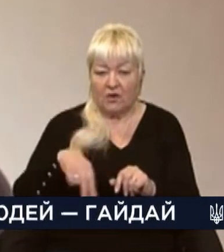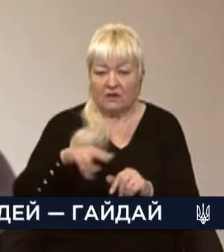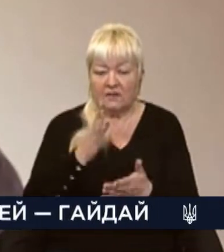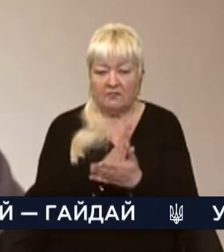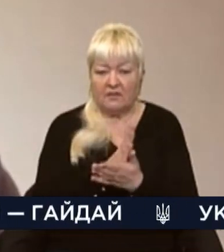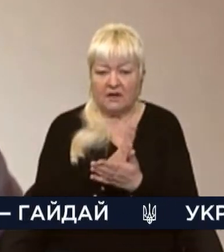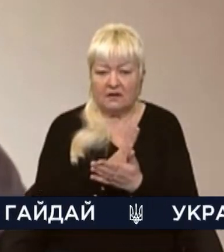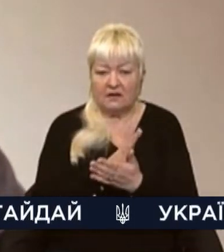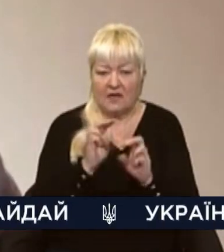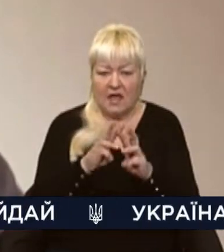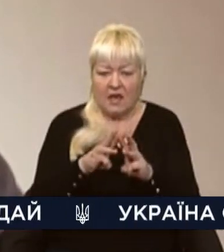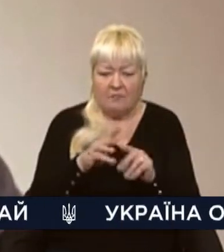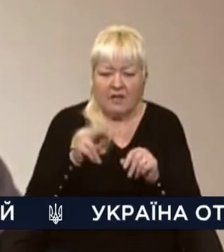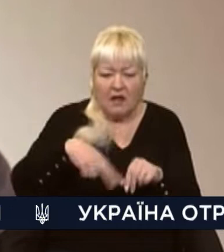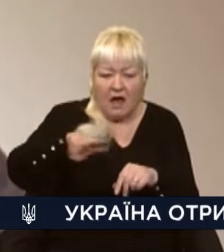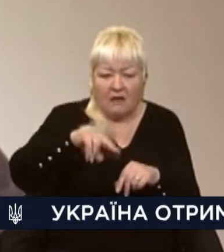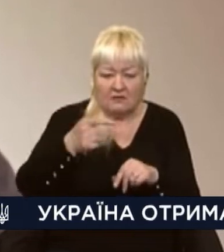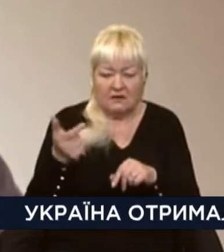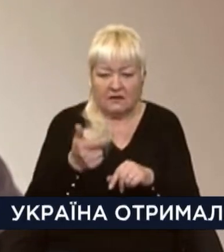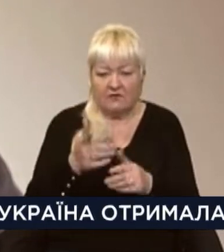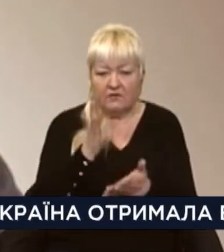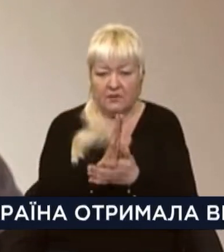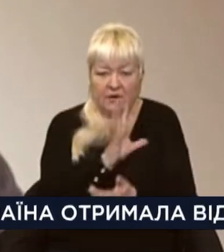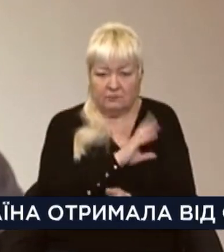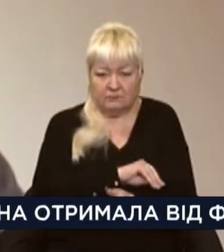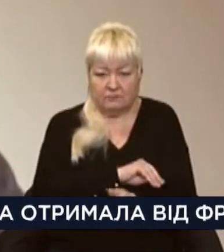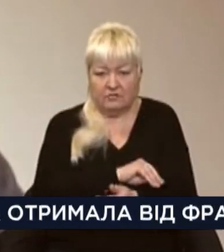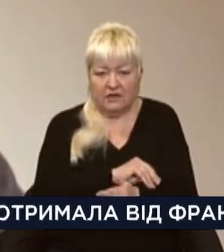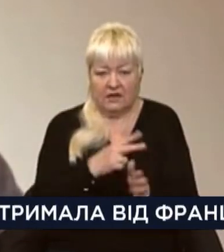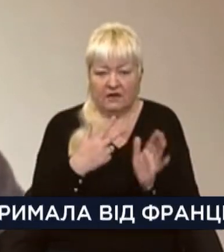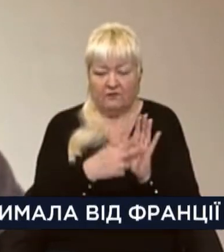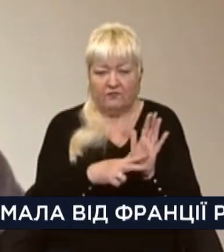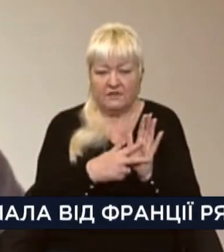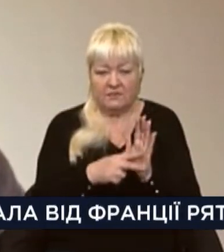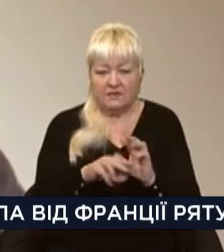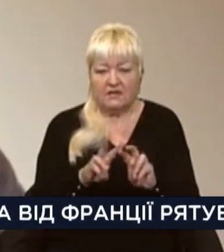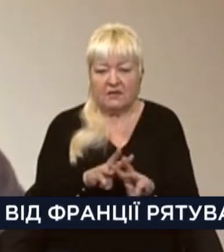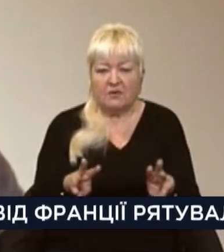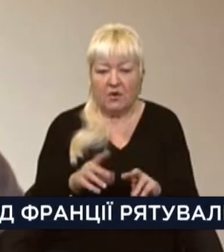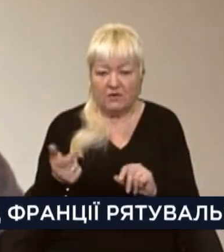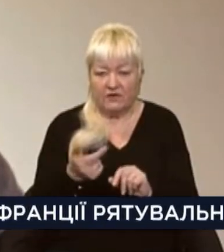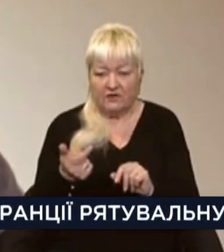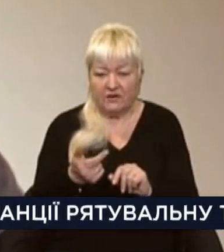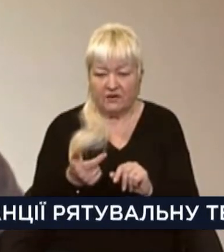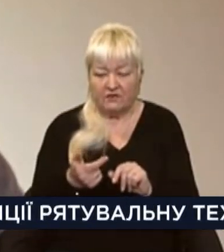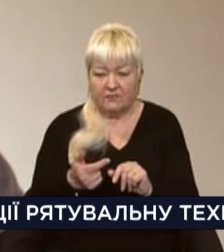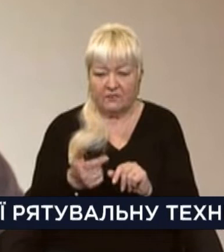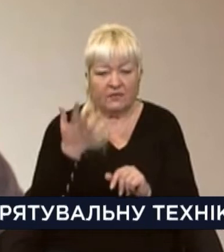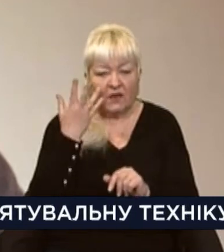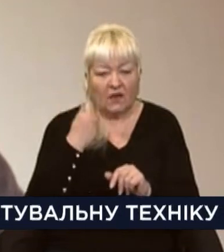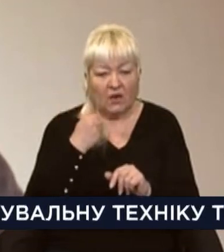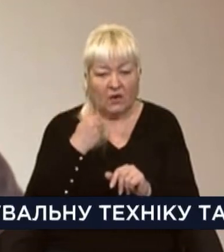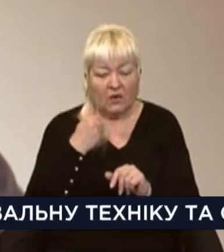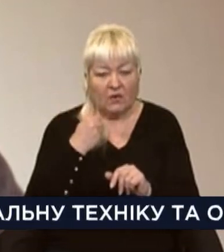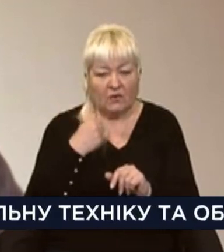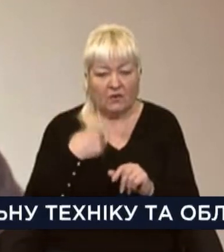гривень за 2020 рік, вони мають прибутку аж 80 мільйонів гривень. Тобто, коли